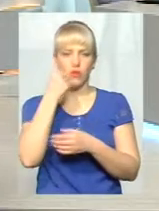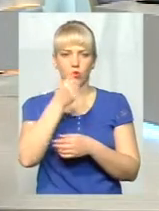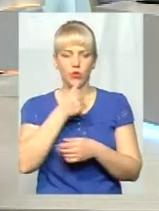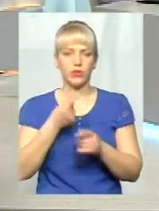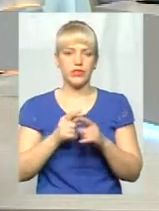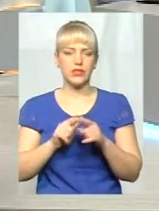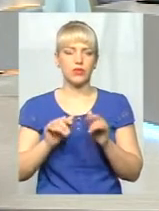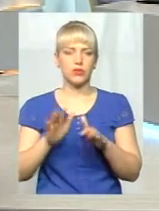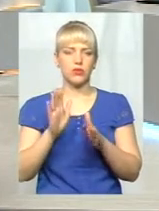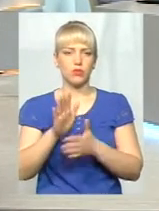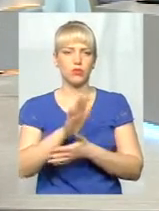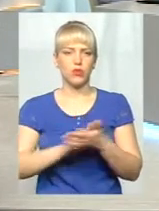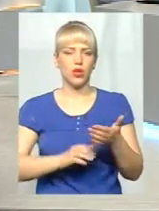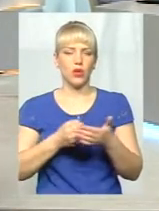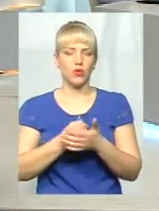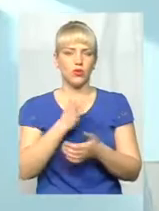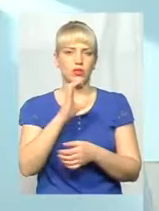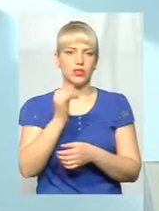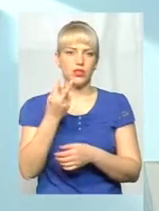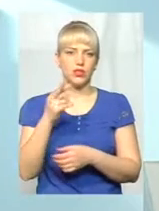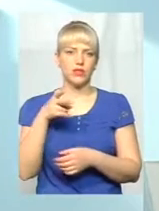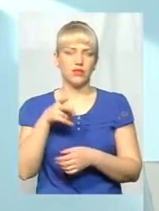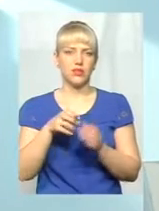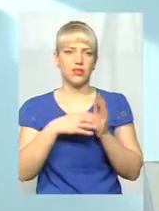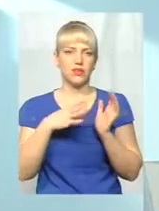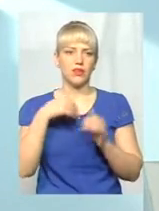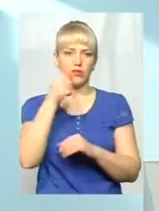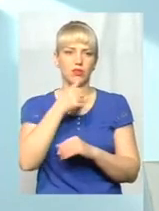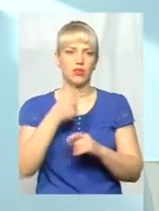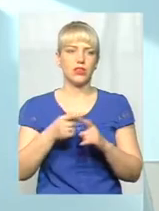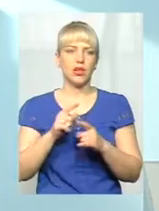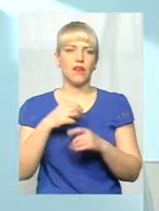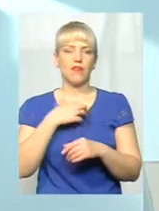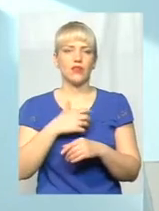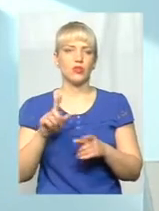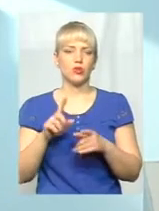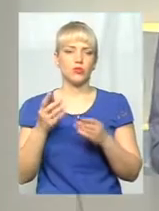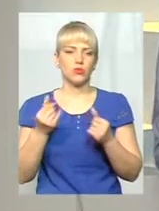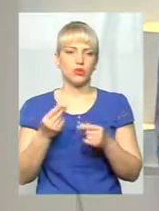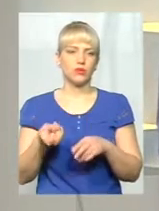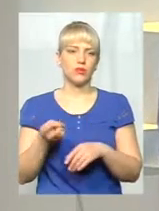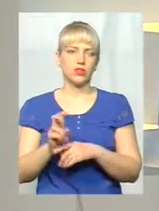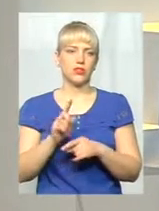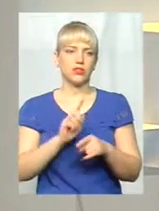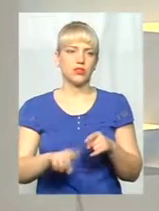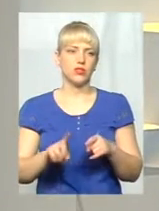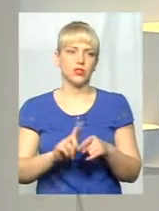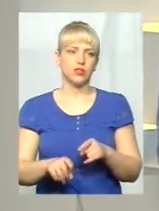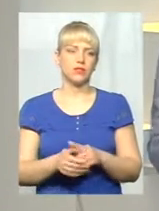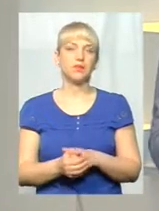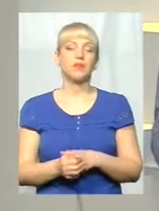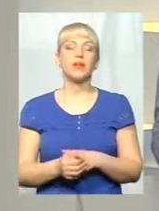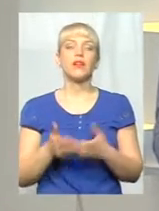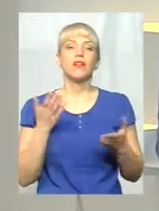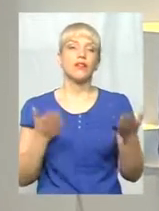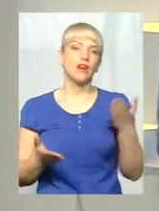2019 року. Але ще раз зупинюйся, що важливо, щоб кошти прийшли скоріше. А от скажіть, якщо